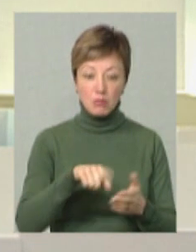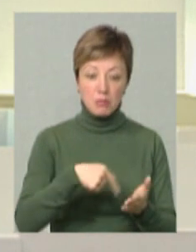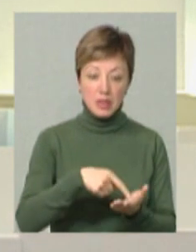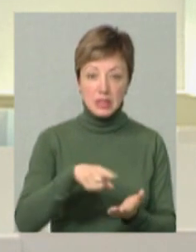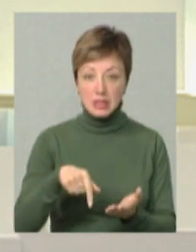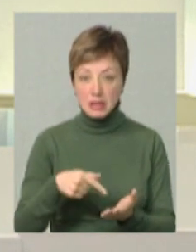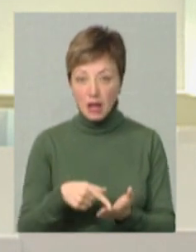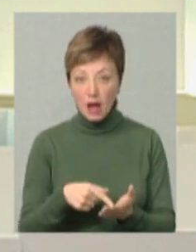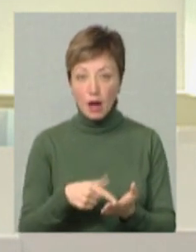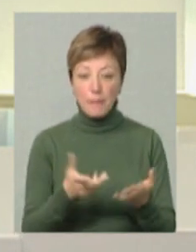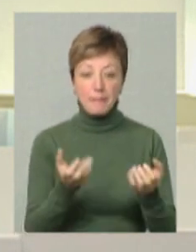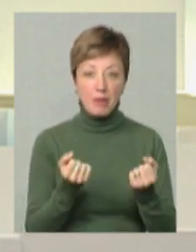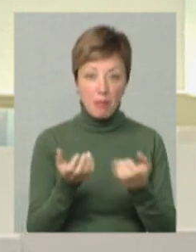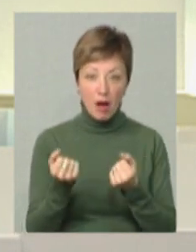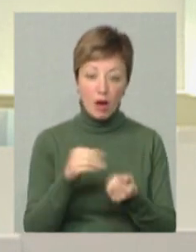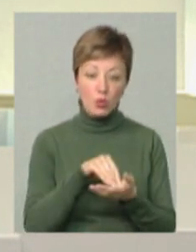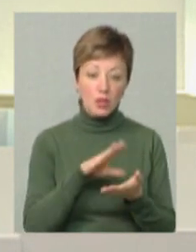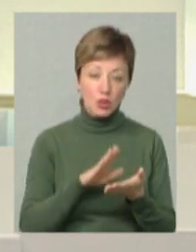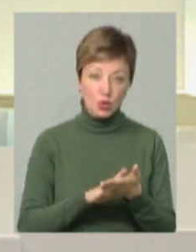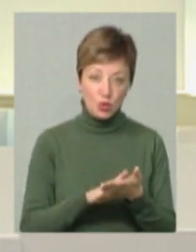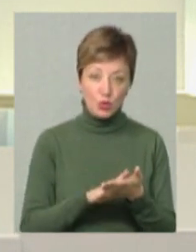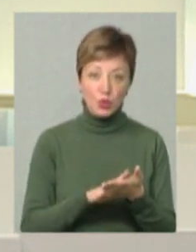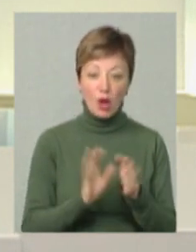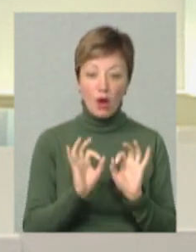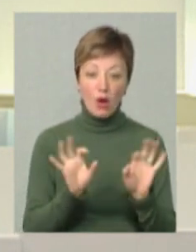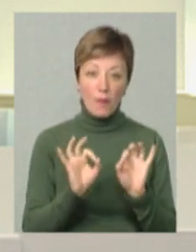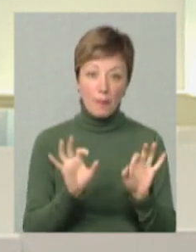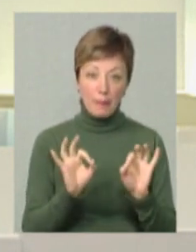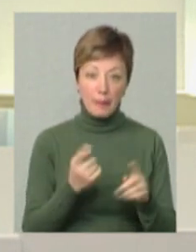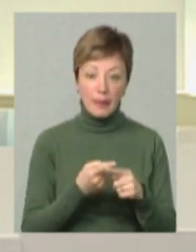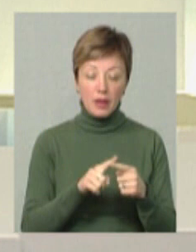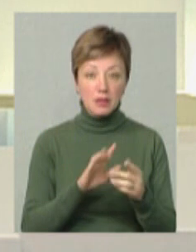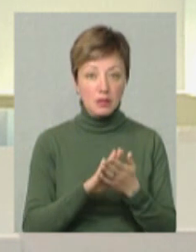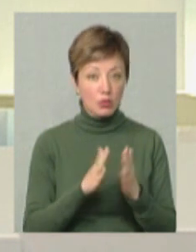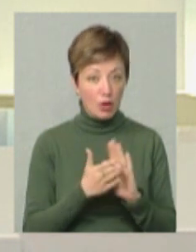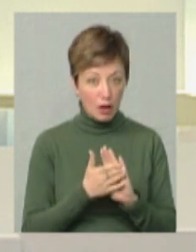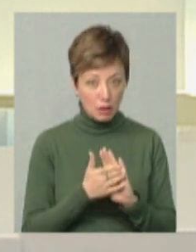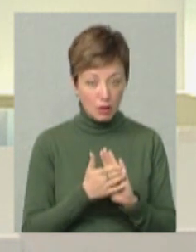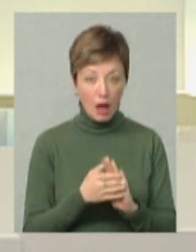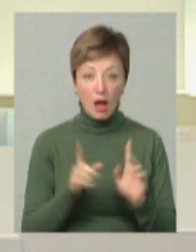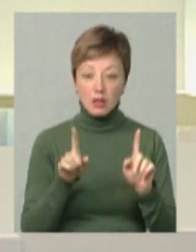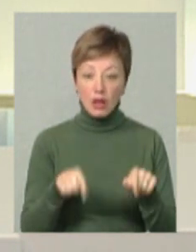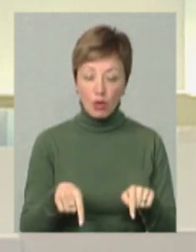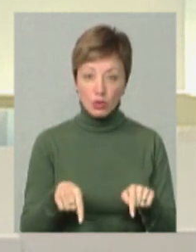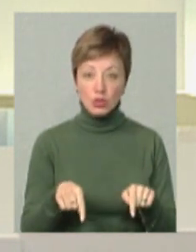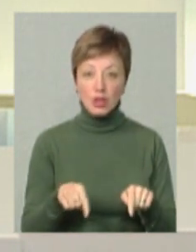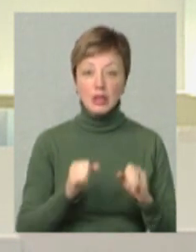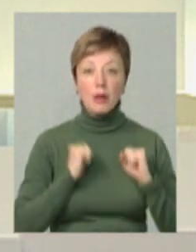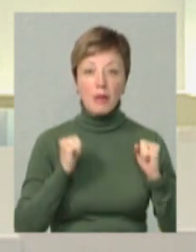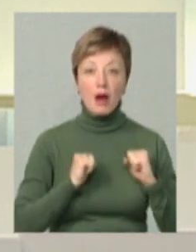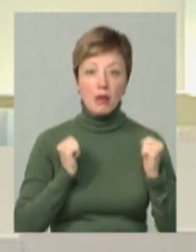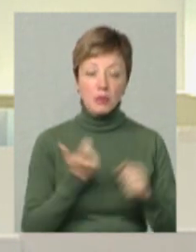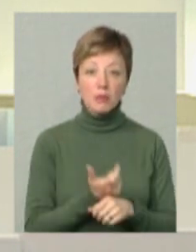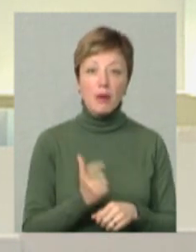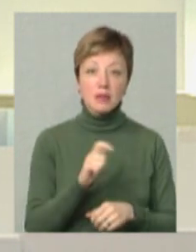приймають їх, реєструють, роз'яснюють дану ситуацію. Також намагаємося